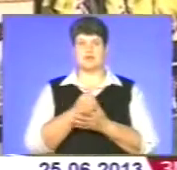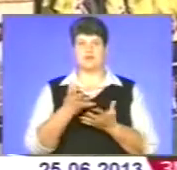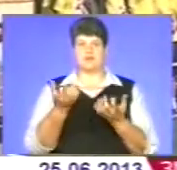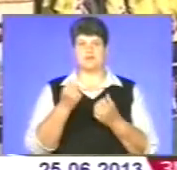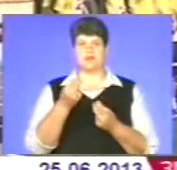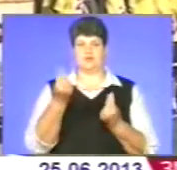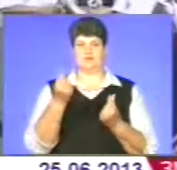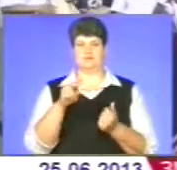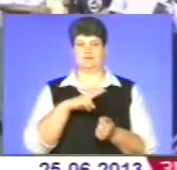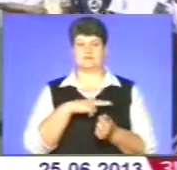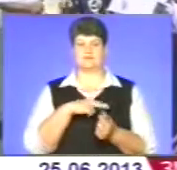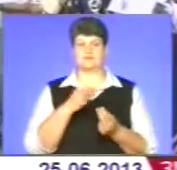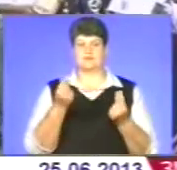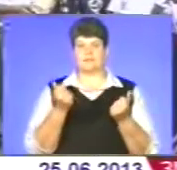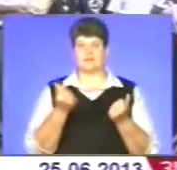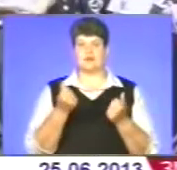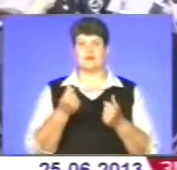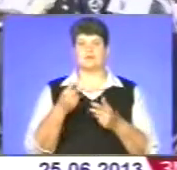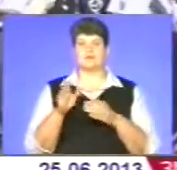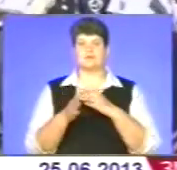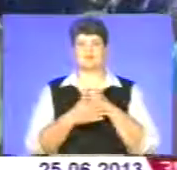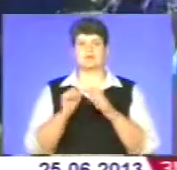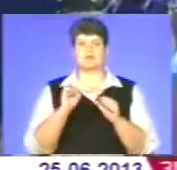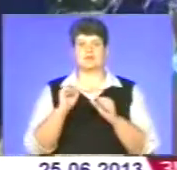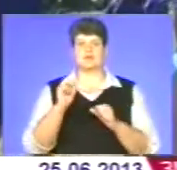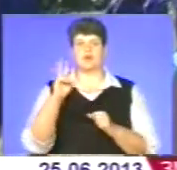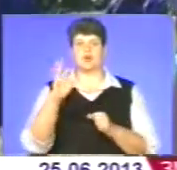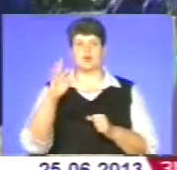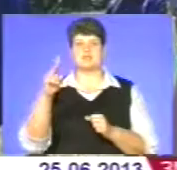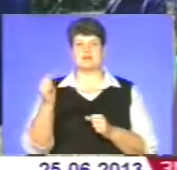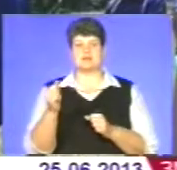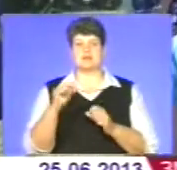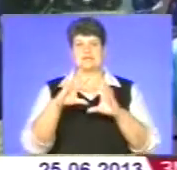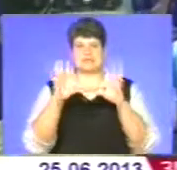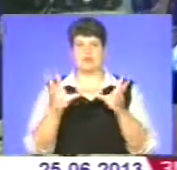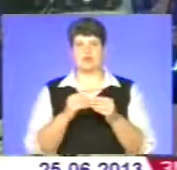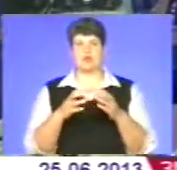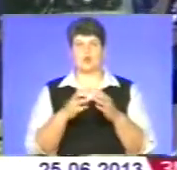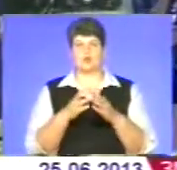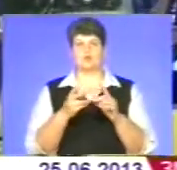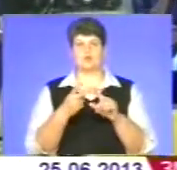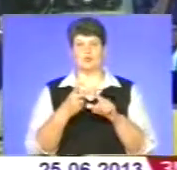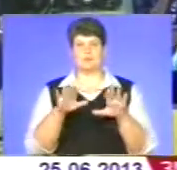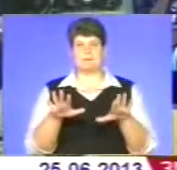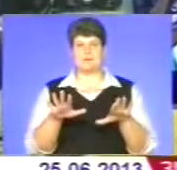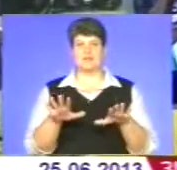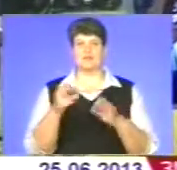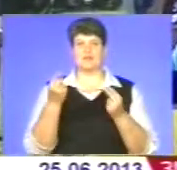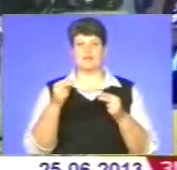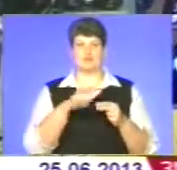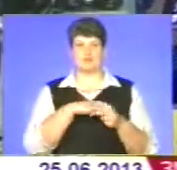В останні роки серед призерів – команда Козівського управління. Загальнокомандна і друге місце. Дали грошову премію. Яку?